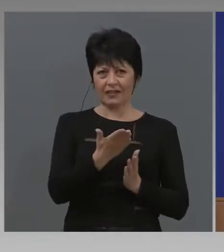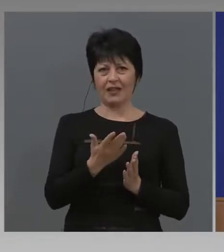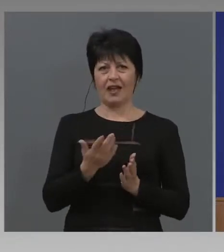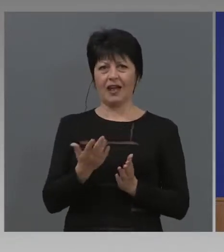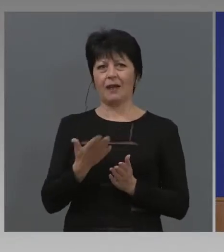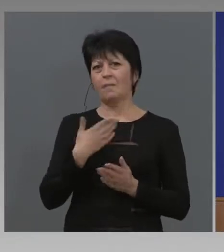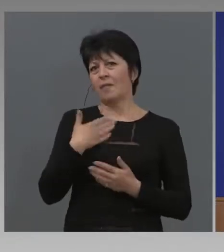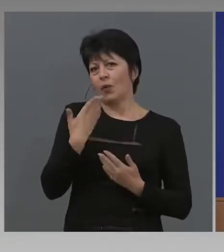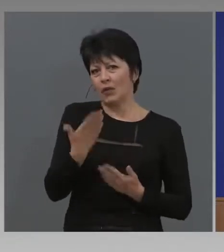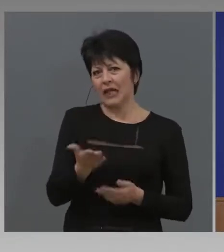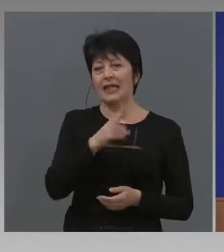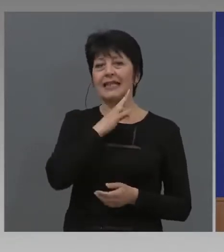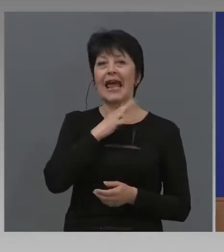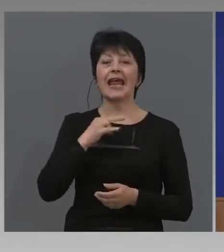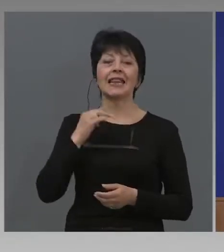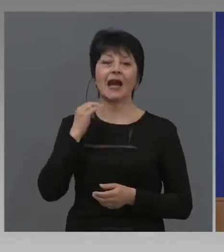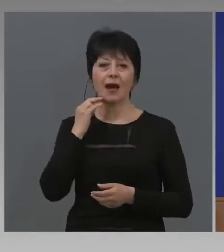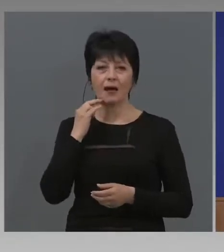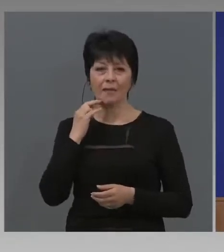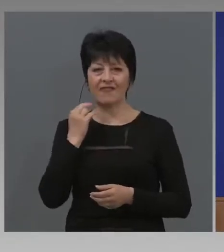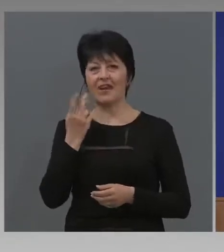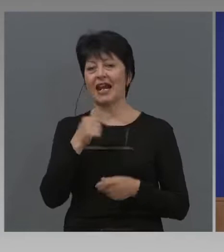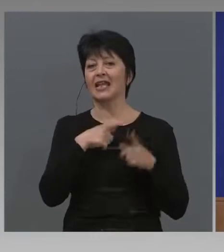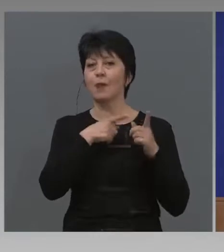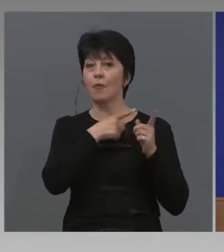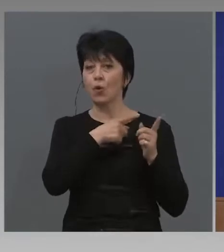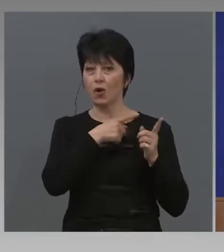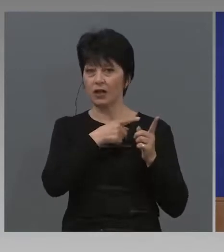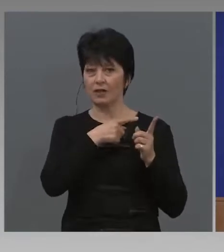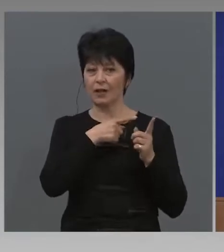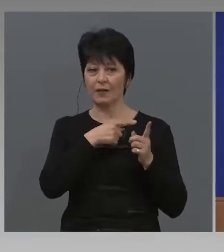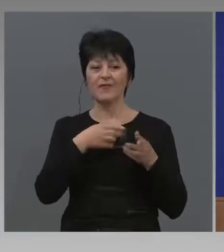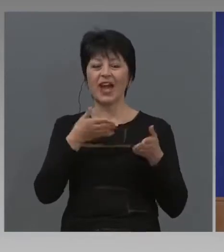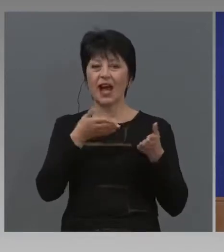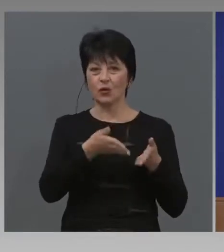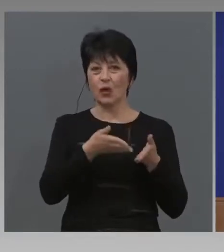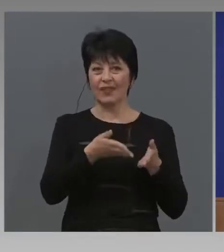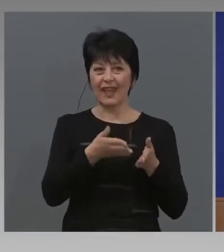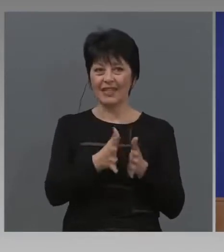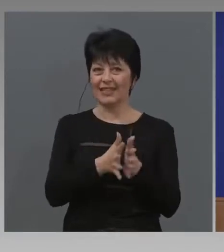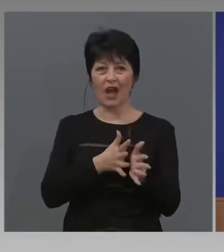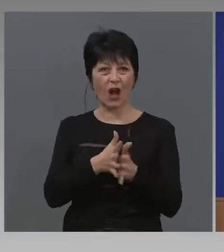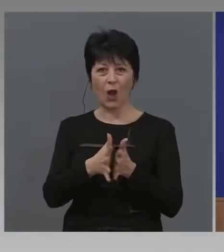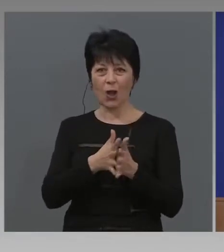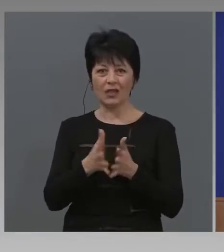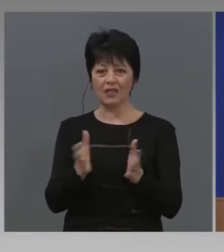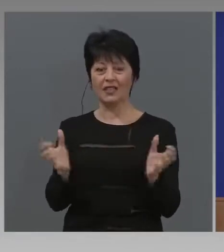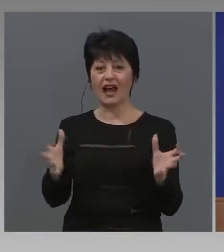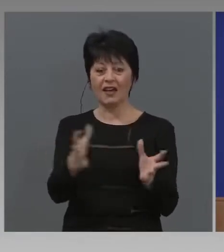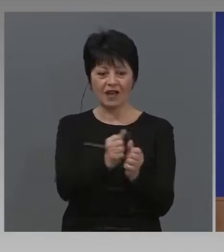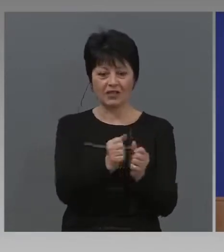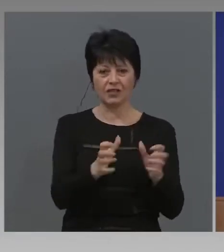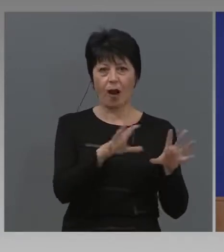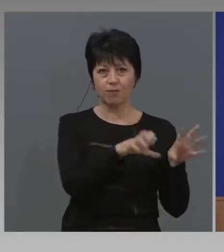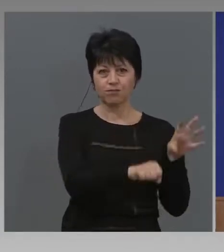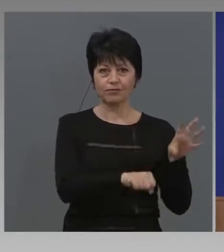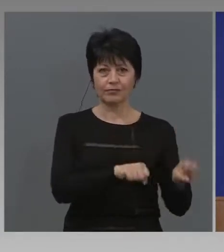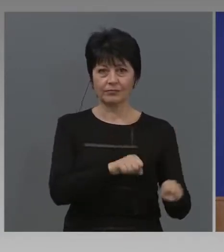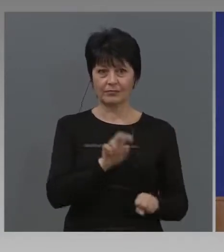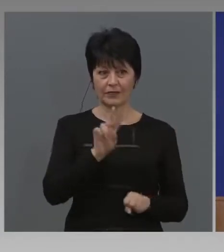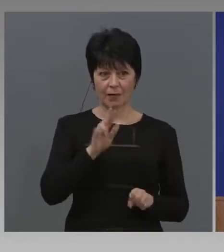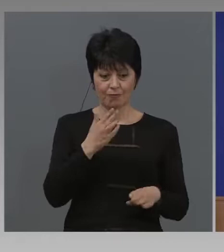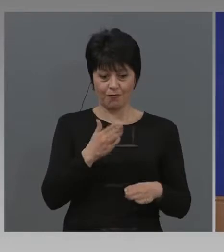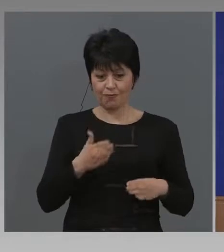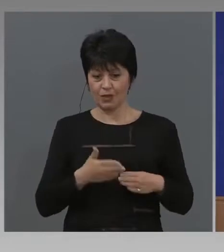и на ВКП, но тези хора, същите, са залавени на два пътя през последния месец. До когато ще